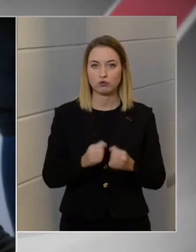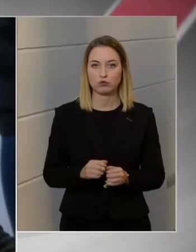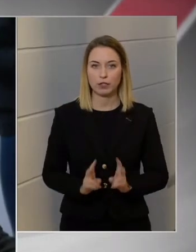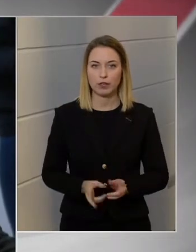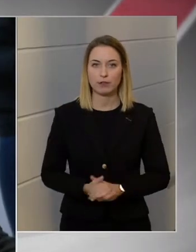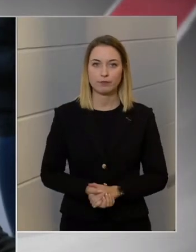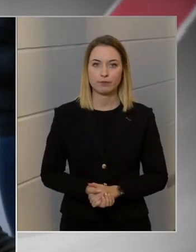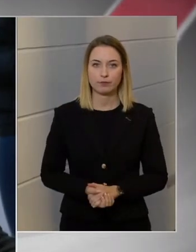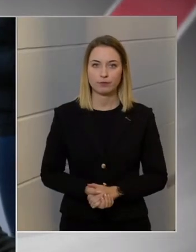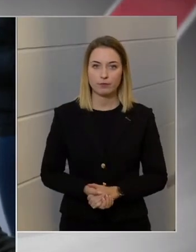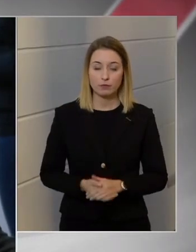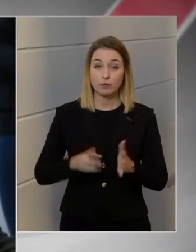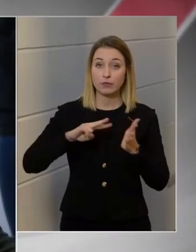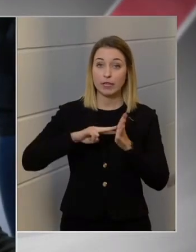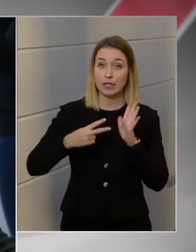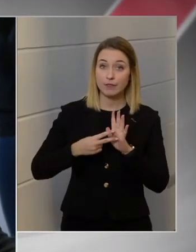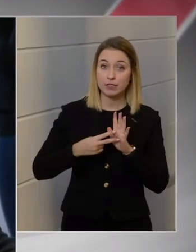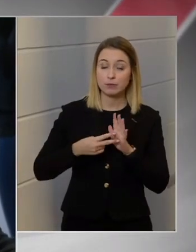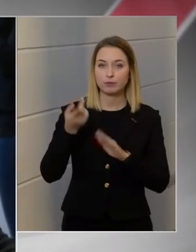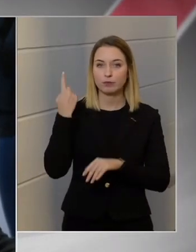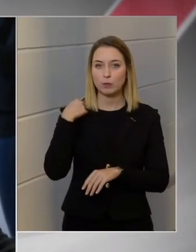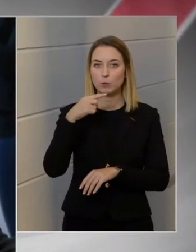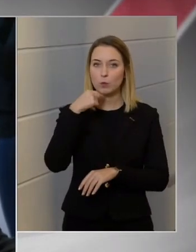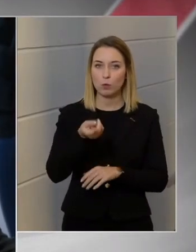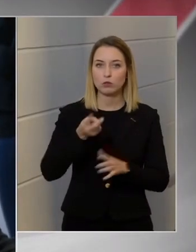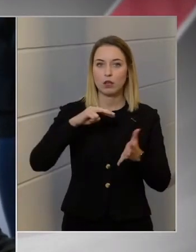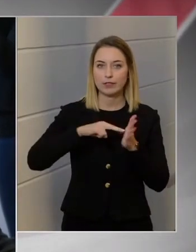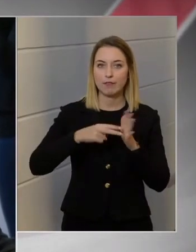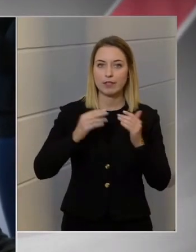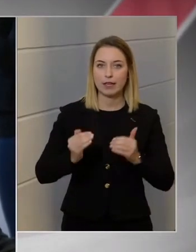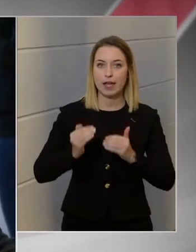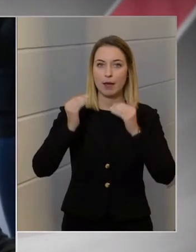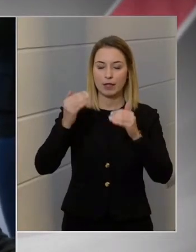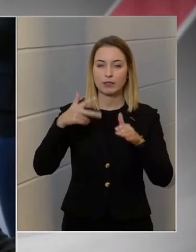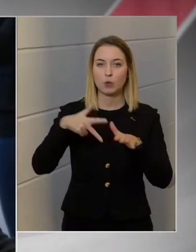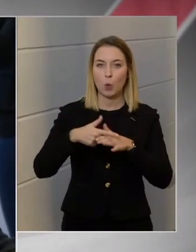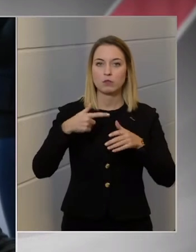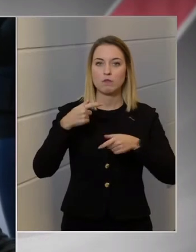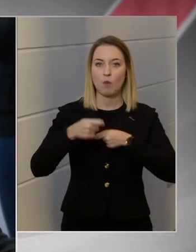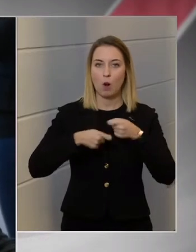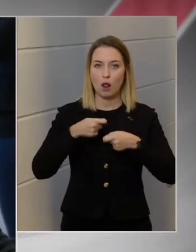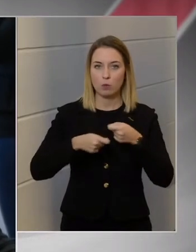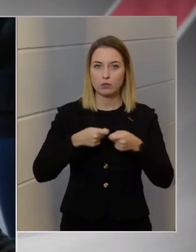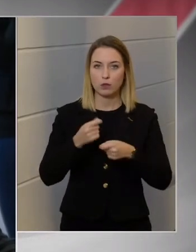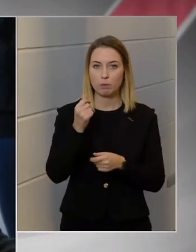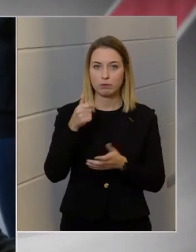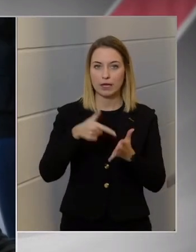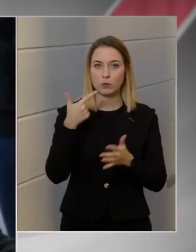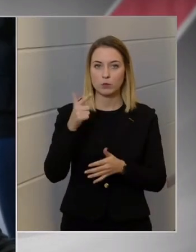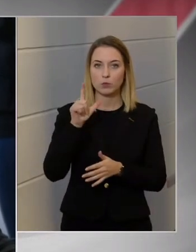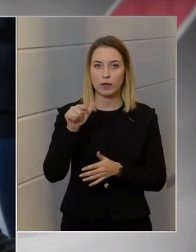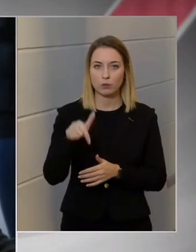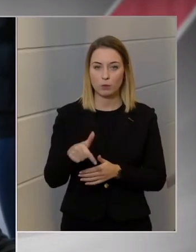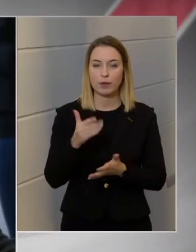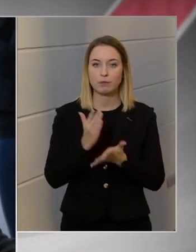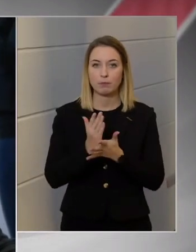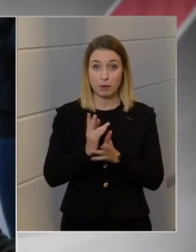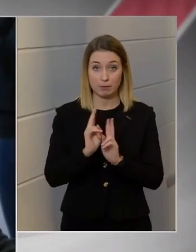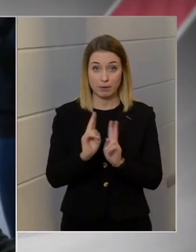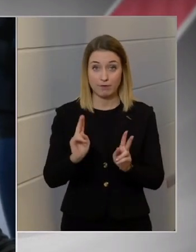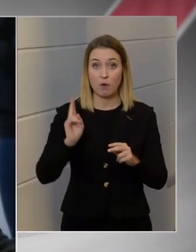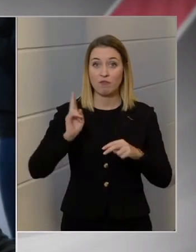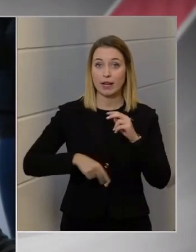Végül tervezik, illetve múlkor mondta, hogy tervezik emelni a közfoglalkoztatóti bért 2022-ben. Megvan-e már ennek a